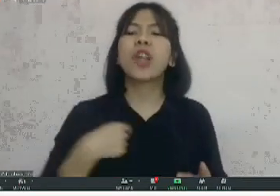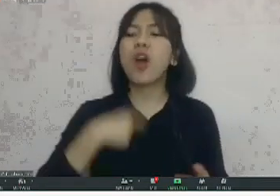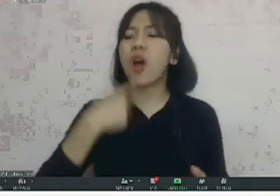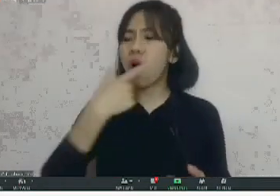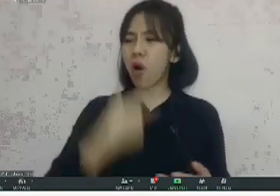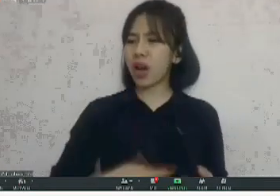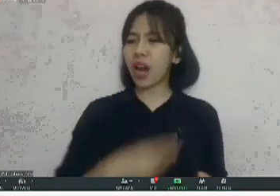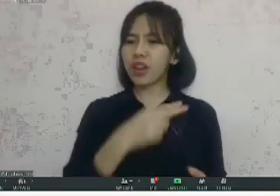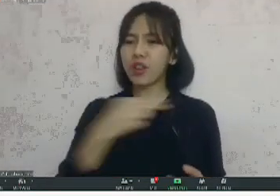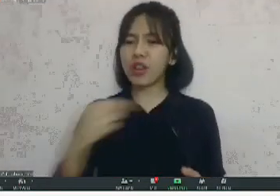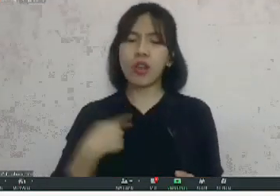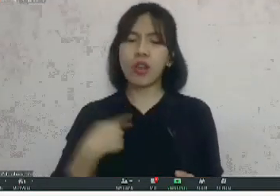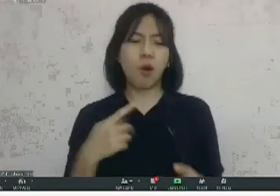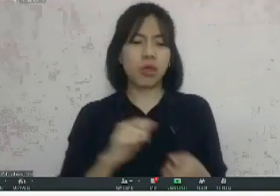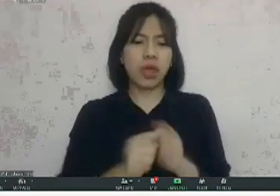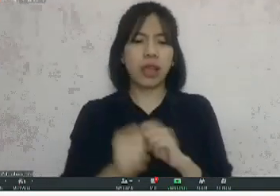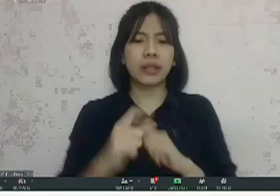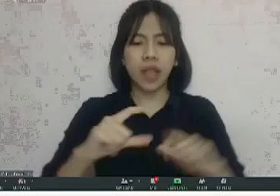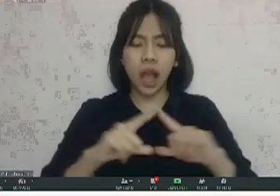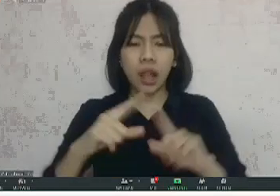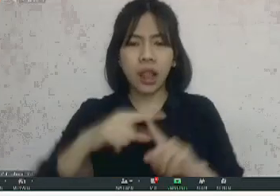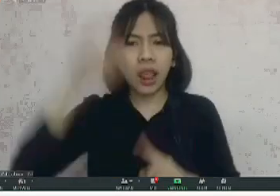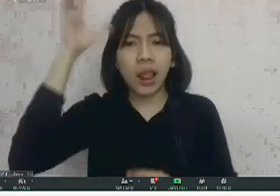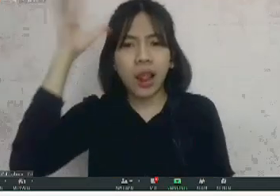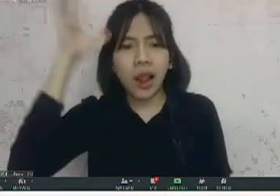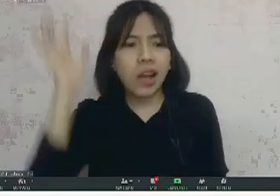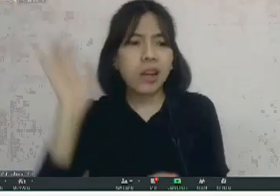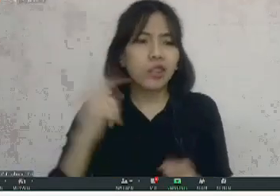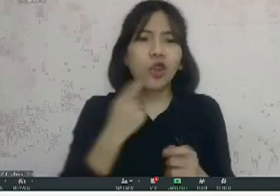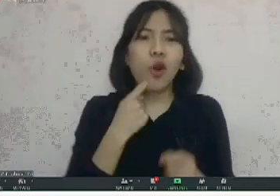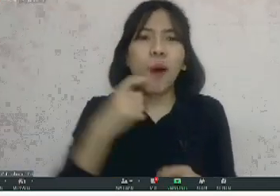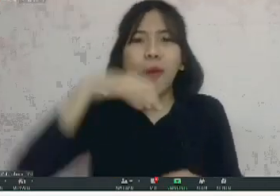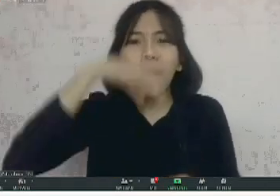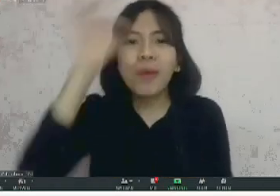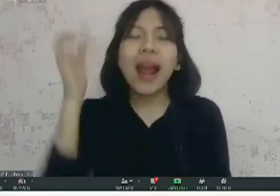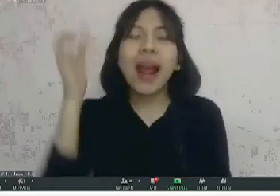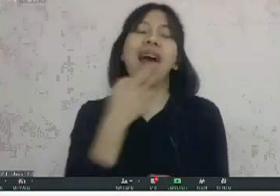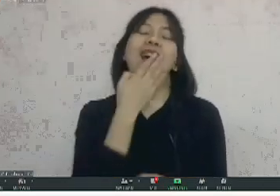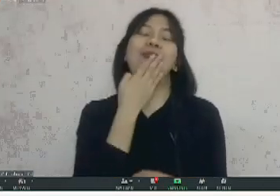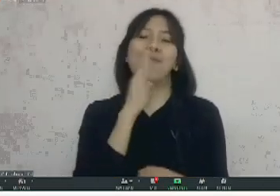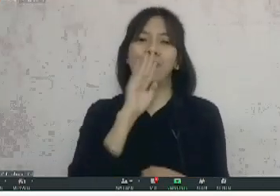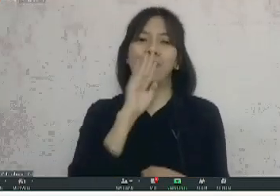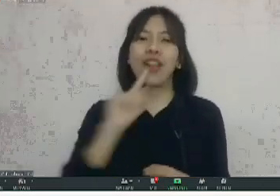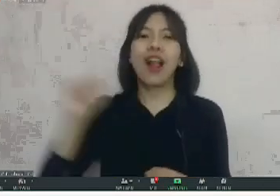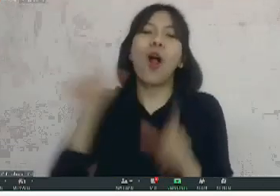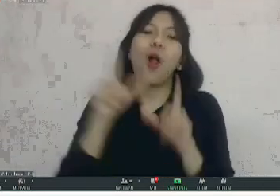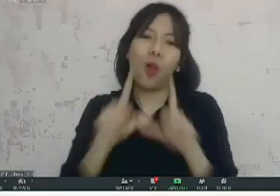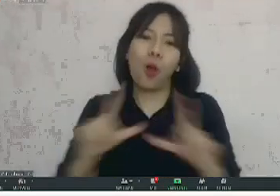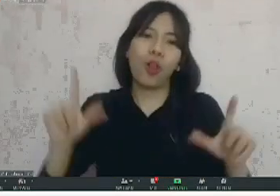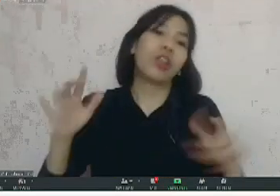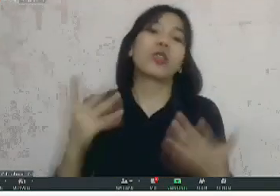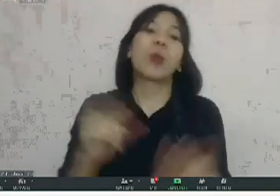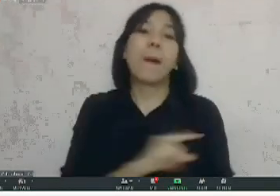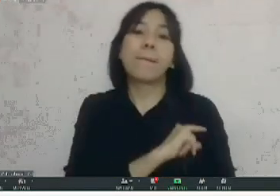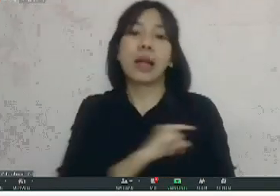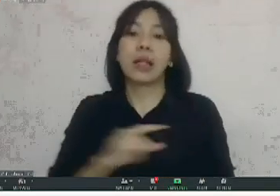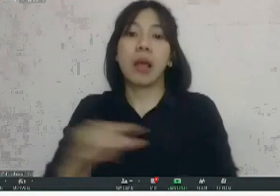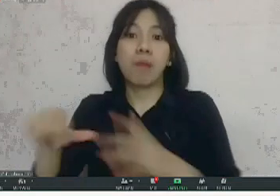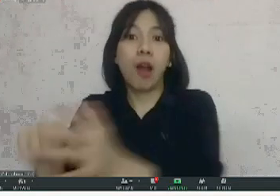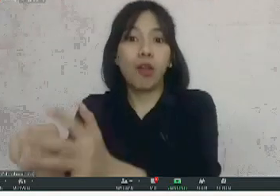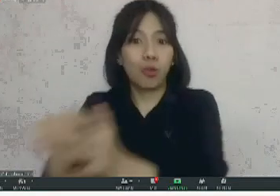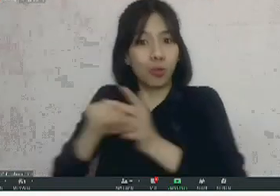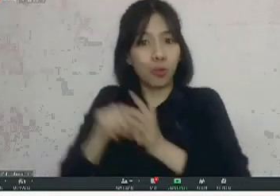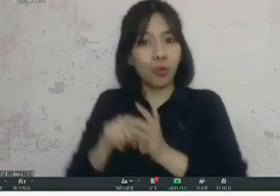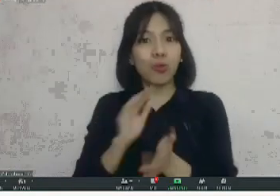CPNS gitu ya mau coba ya tapi Alhamdulillah lolos dan Alhamdulillah juga difasilitasi waktu itu oleh Panitia ya